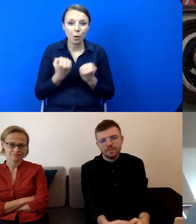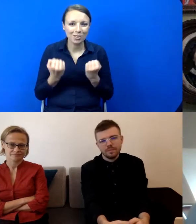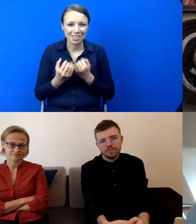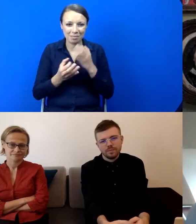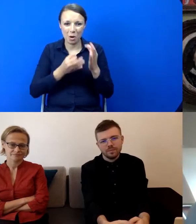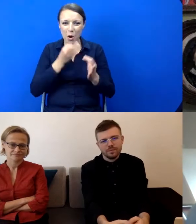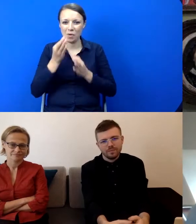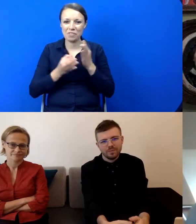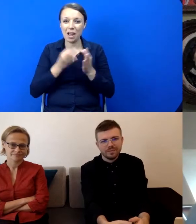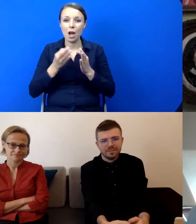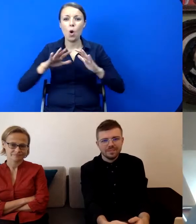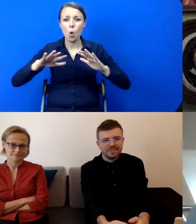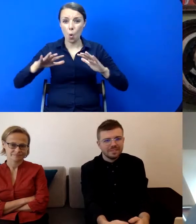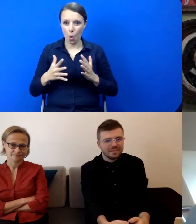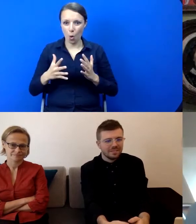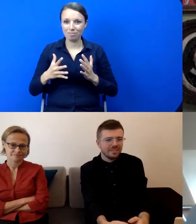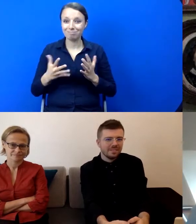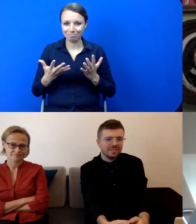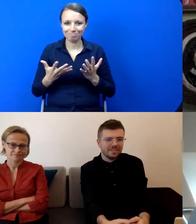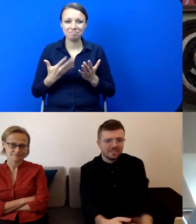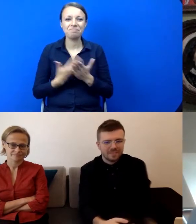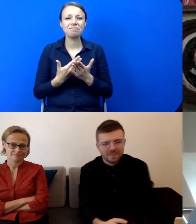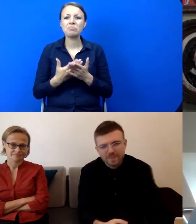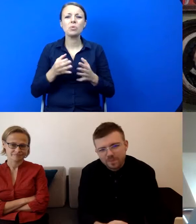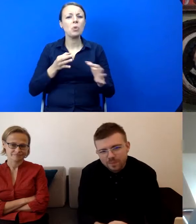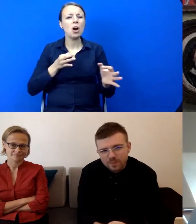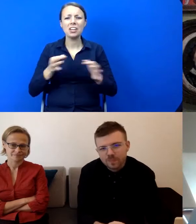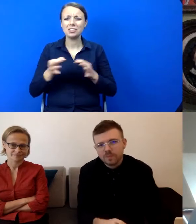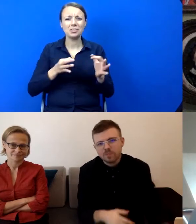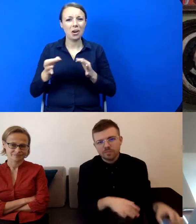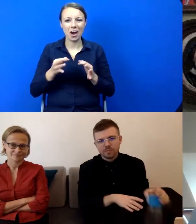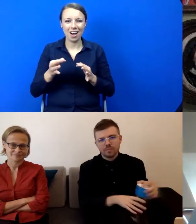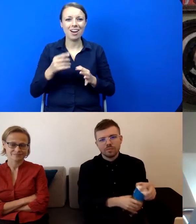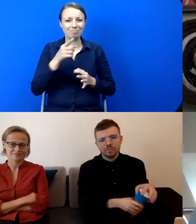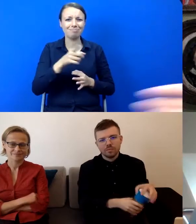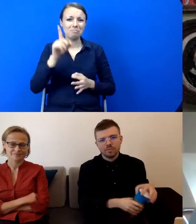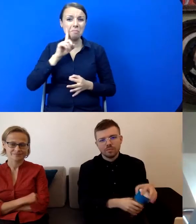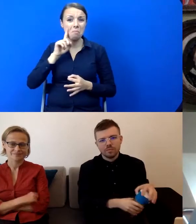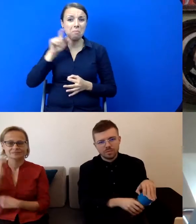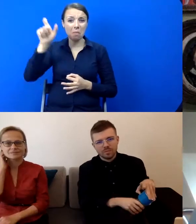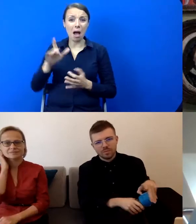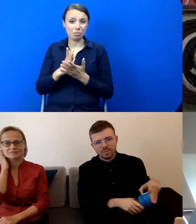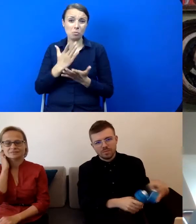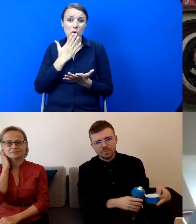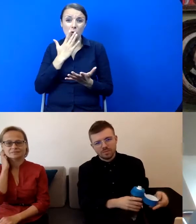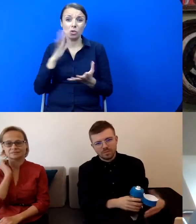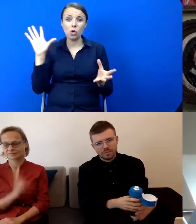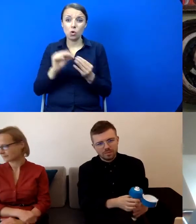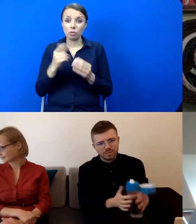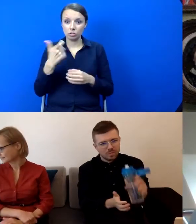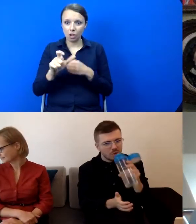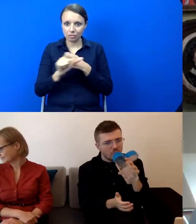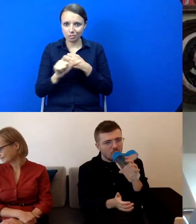w skrócie, ponieważ ta historia, tak jak Pan wspomniał, właśnie 160-letnia